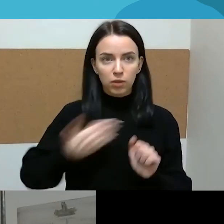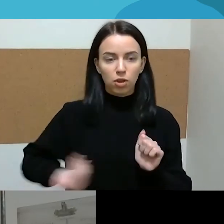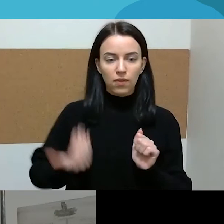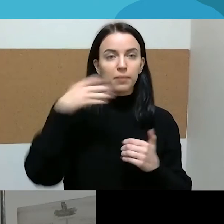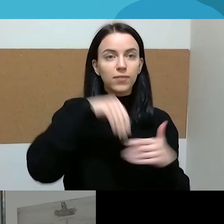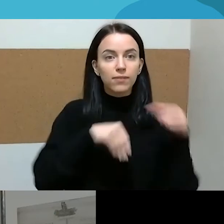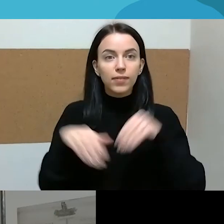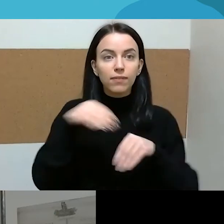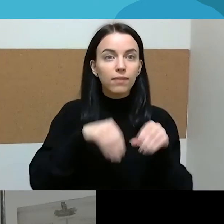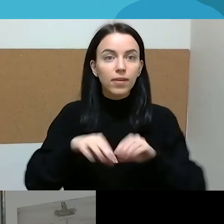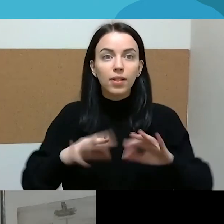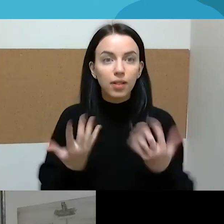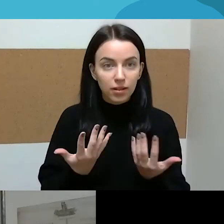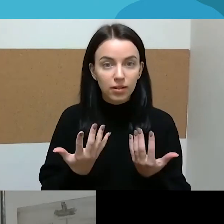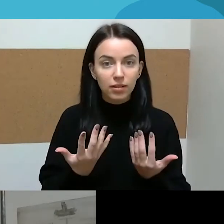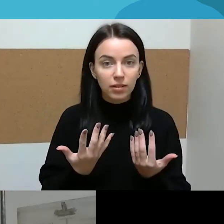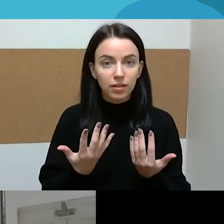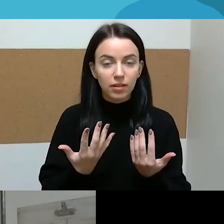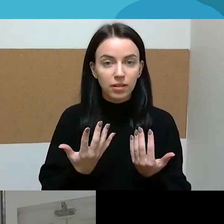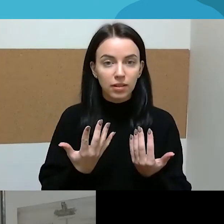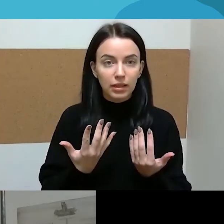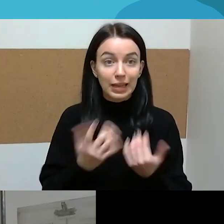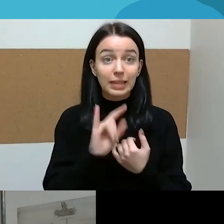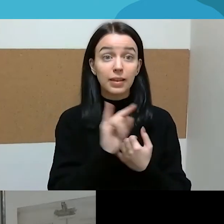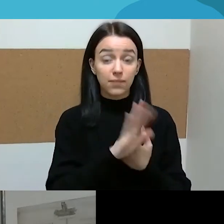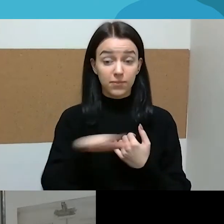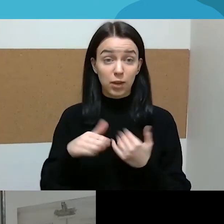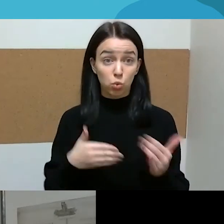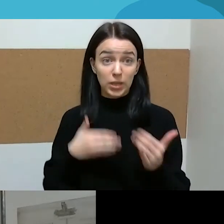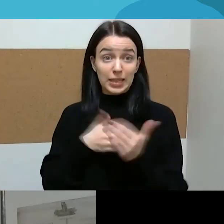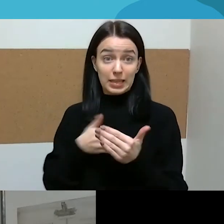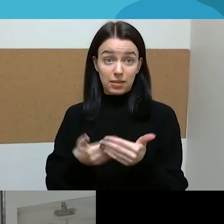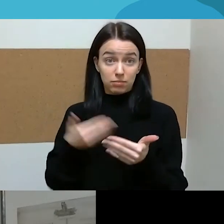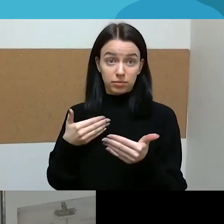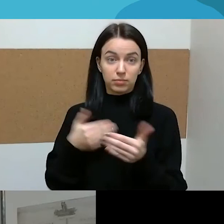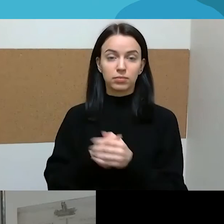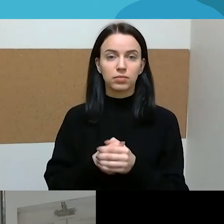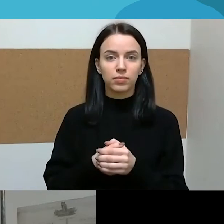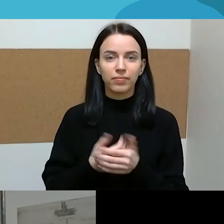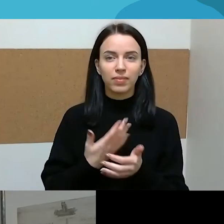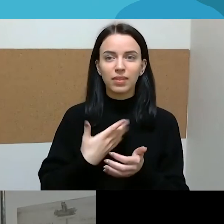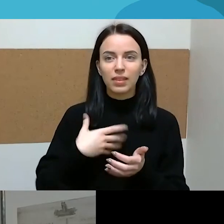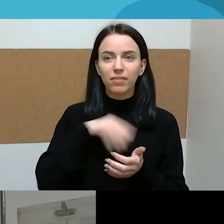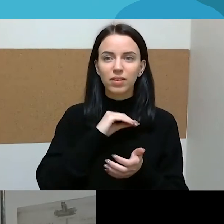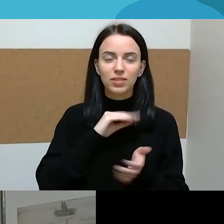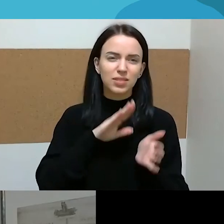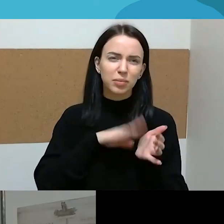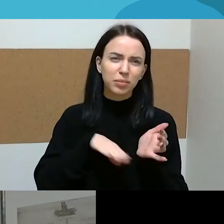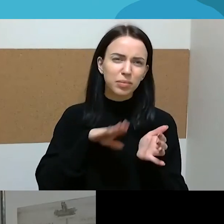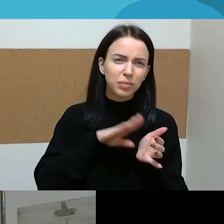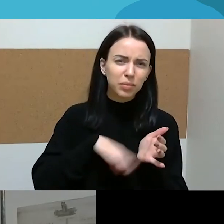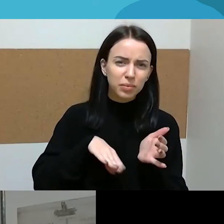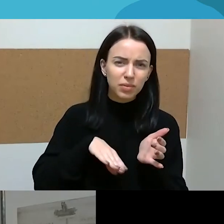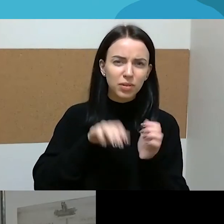tol, kol mano gyvenime atsirado vaikai, visą tai yra labai labai nereikšminga, visą tai gali būt